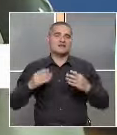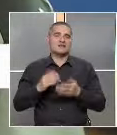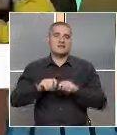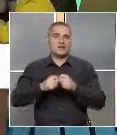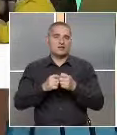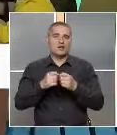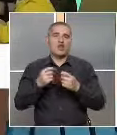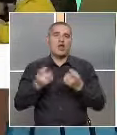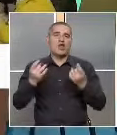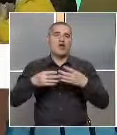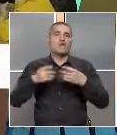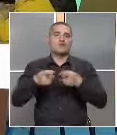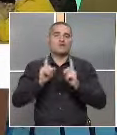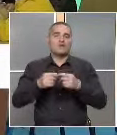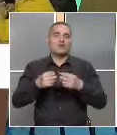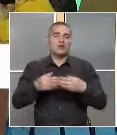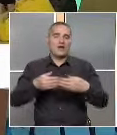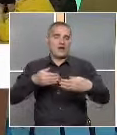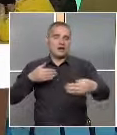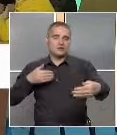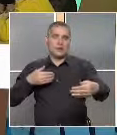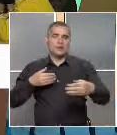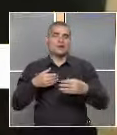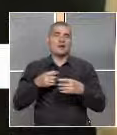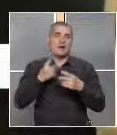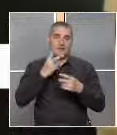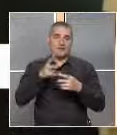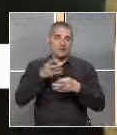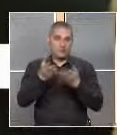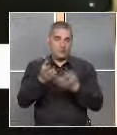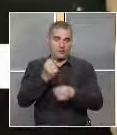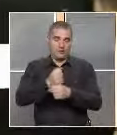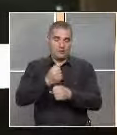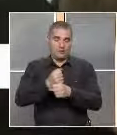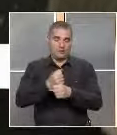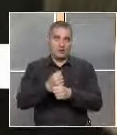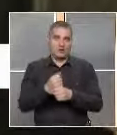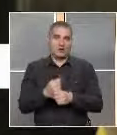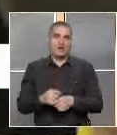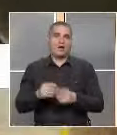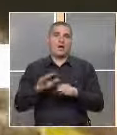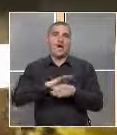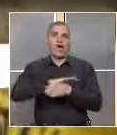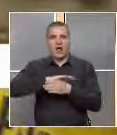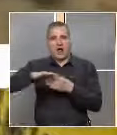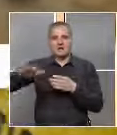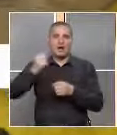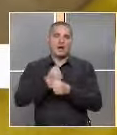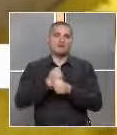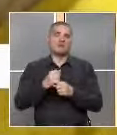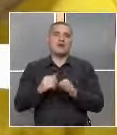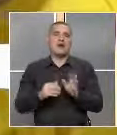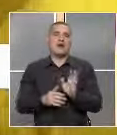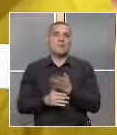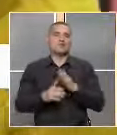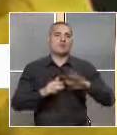и с детето, тури от разстояние. Видяхме, че работи това нещо, абсолютно е гладка работата между детето и